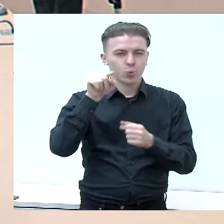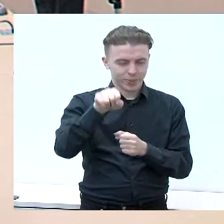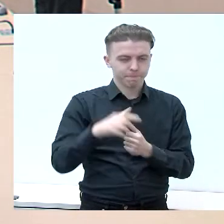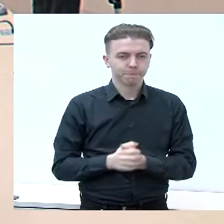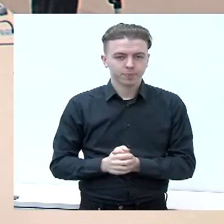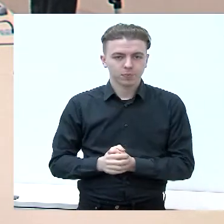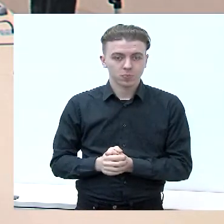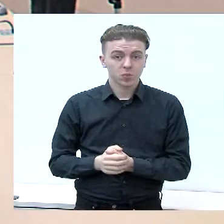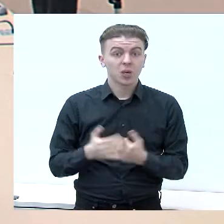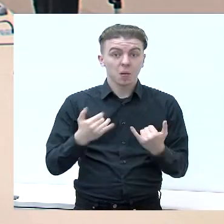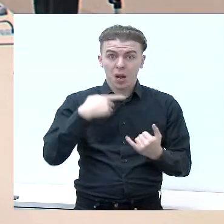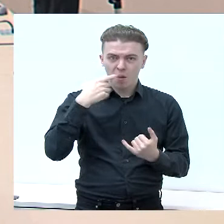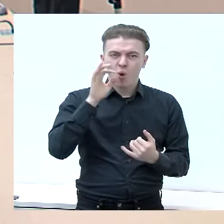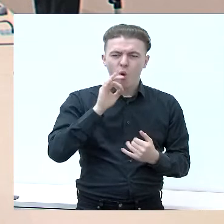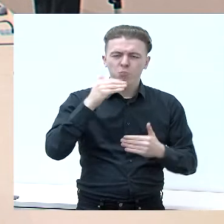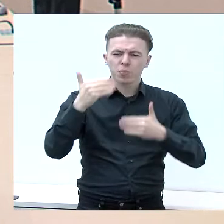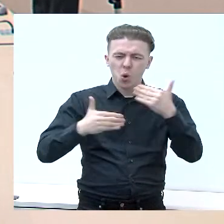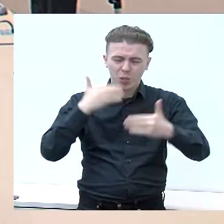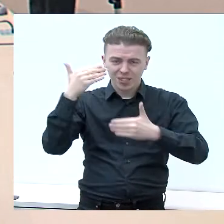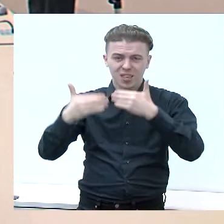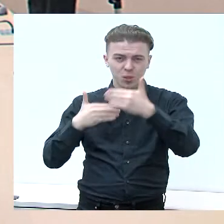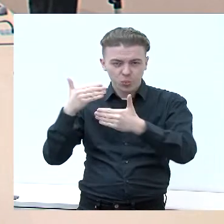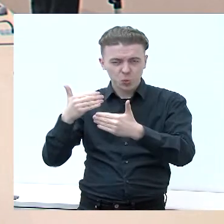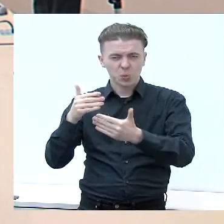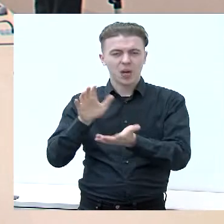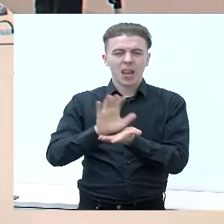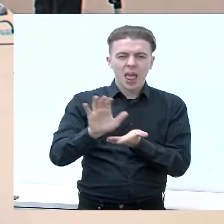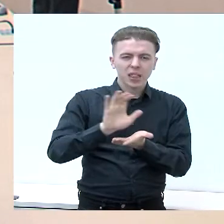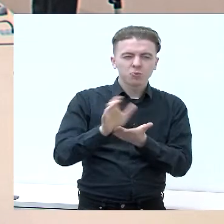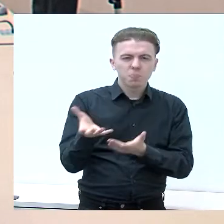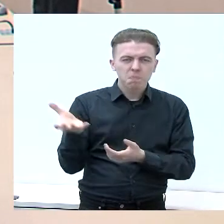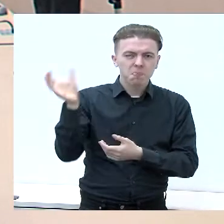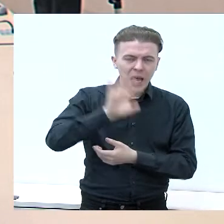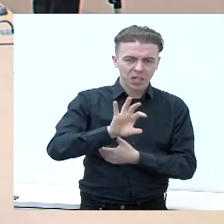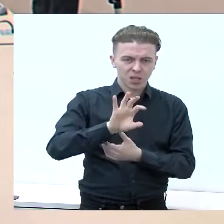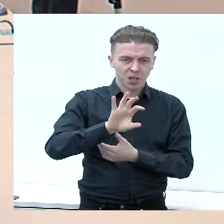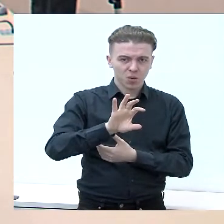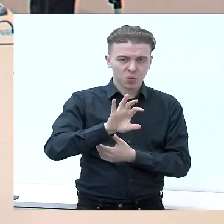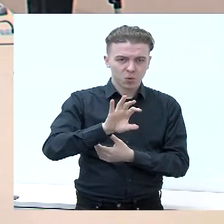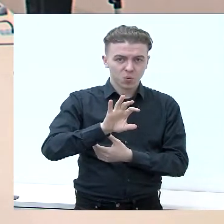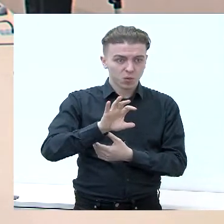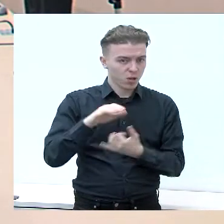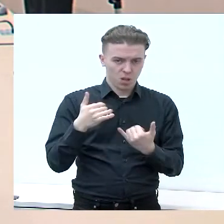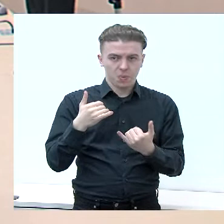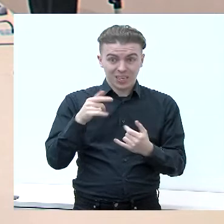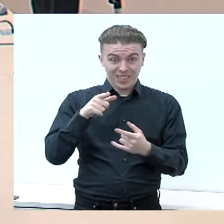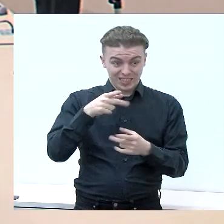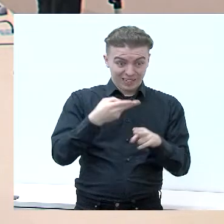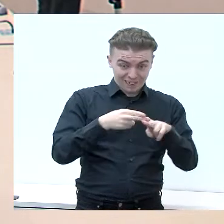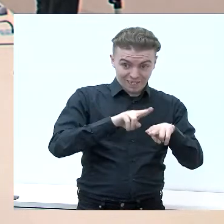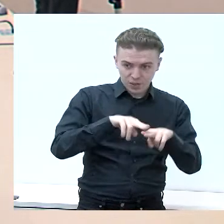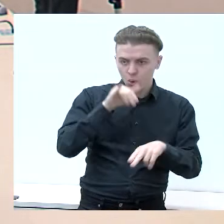Kalbate apie procedūrų ir leidimų perteklių, kuris neleidžia kurtis verslui